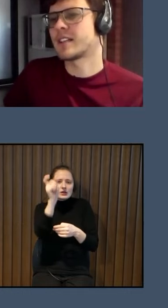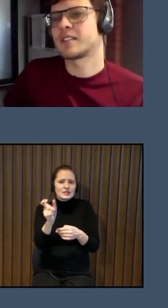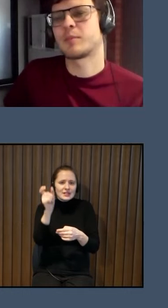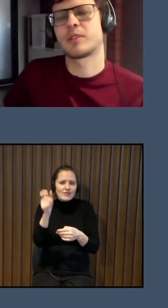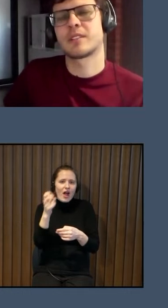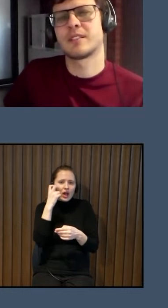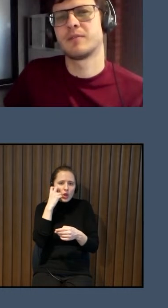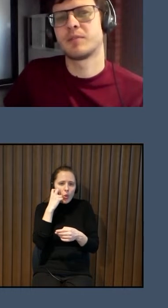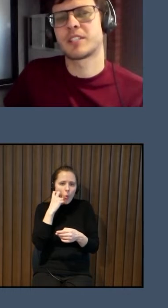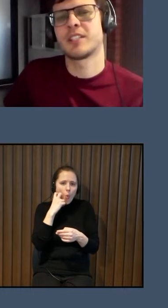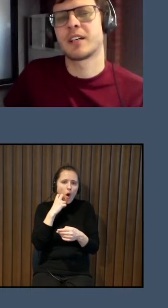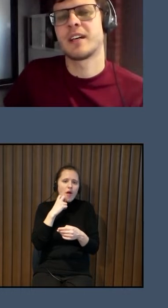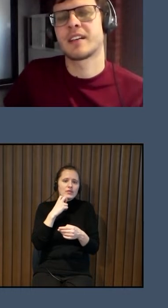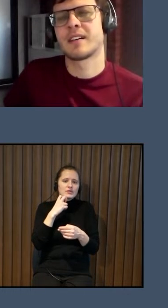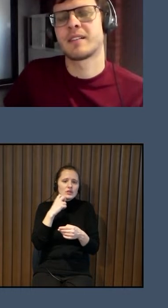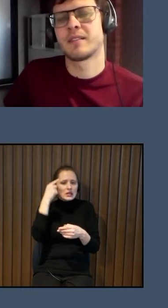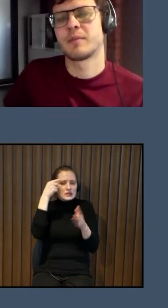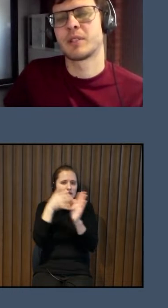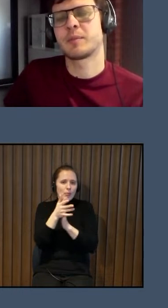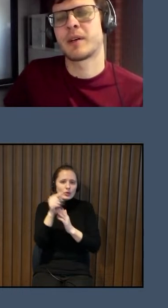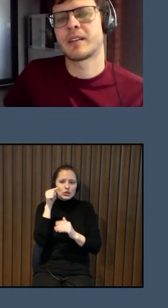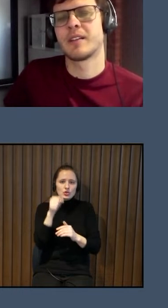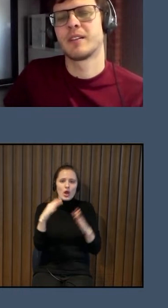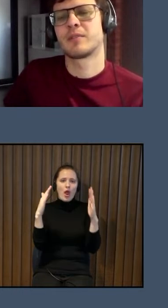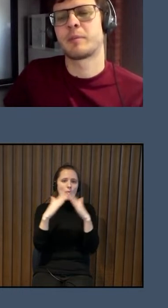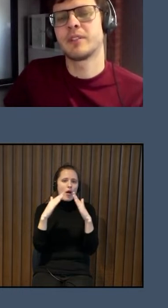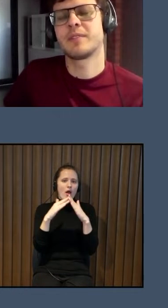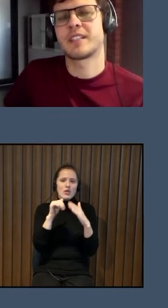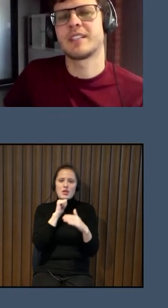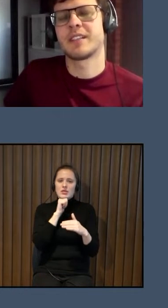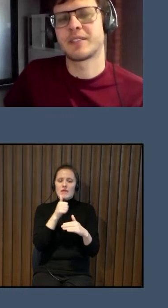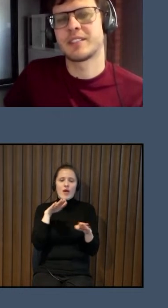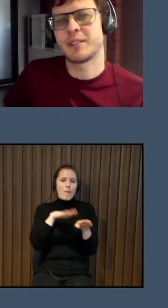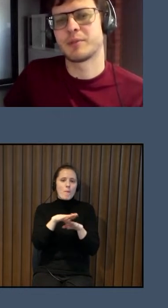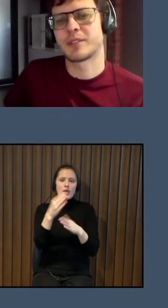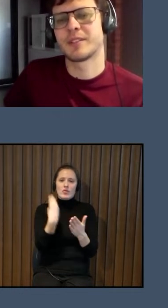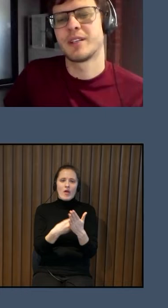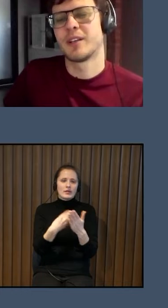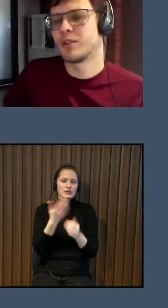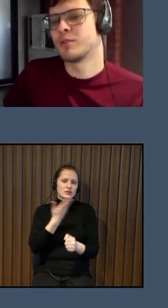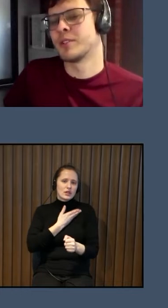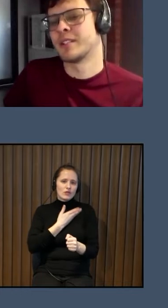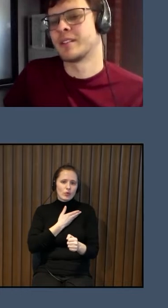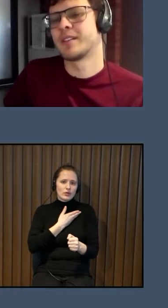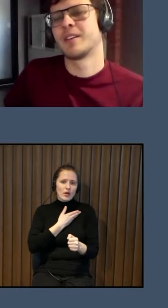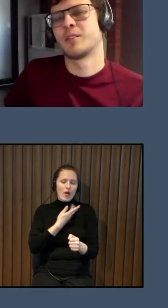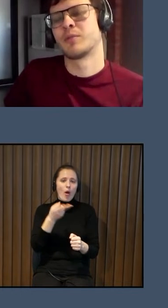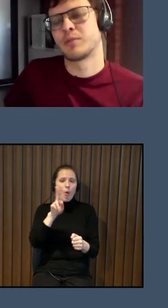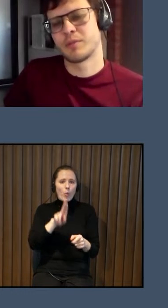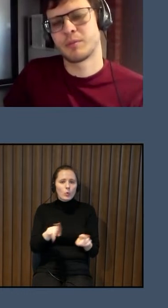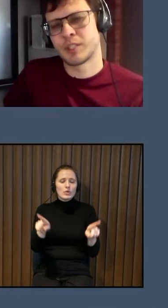paliekot vecāki, viņi saprot, ka viņi par šajā ēkā principā tā pilnvērtīgi nevar dzīvot. Un